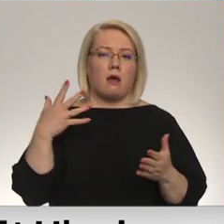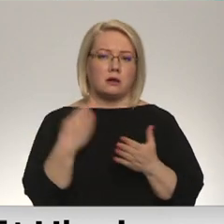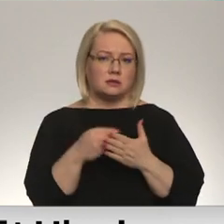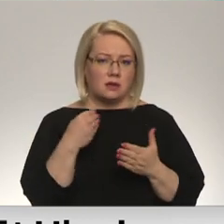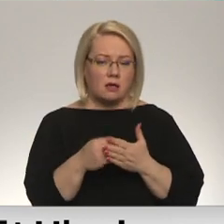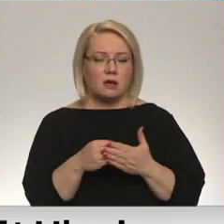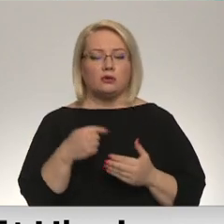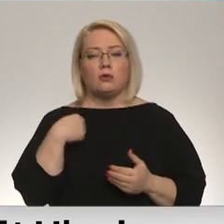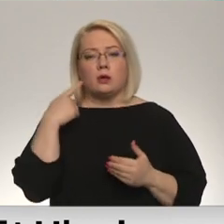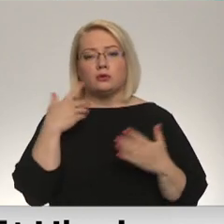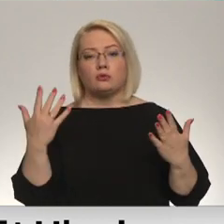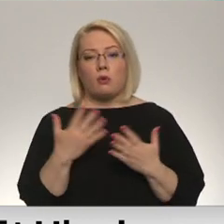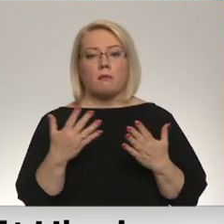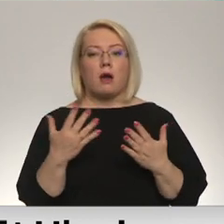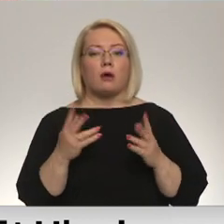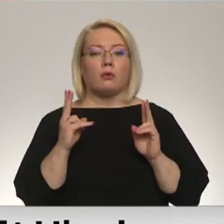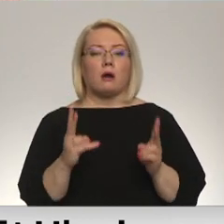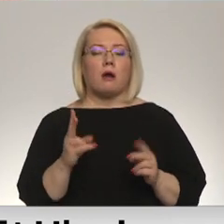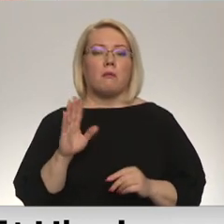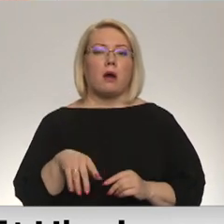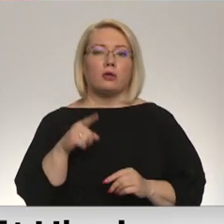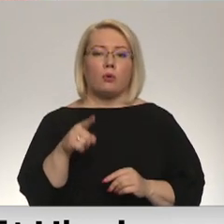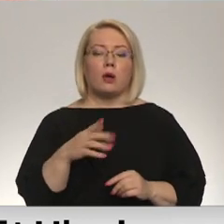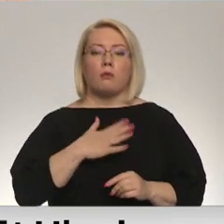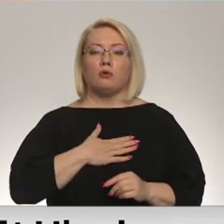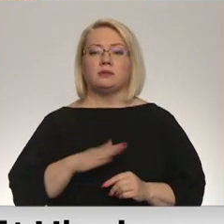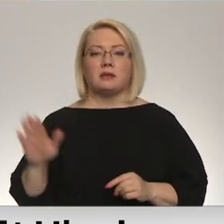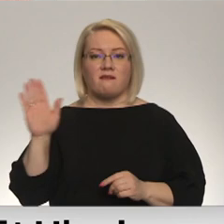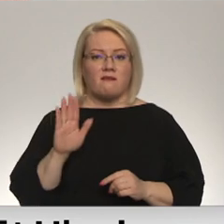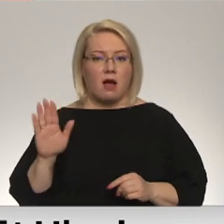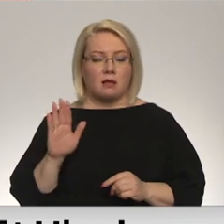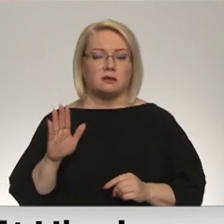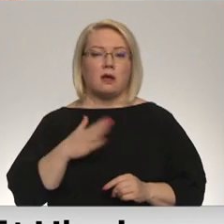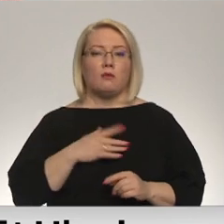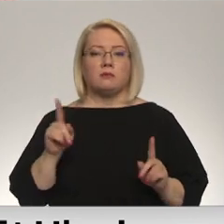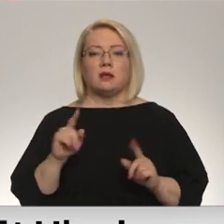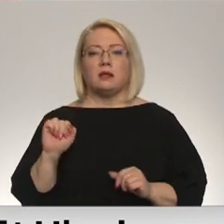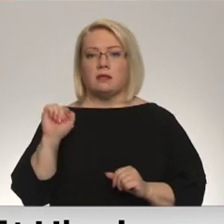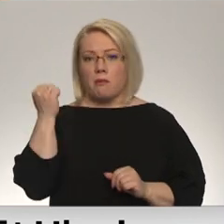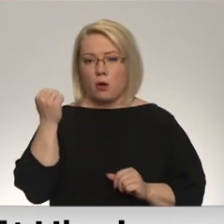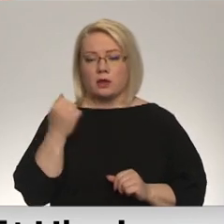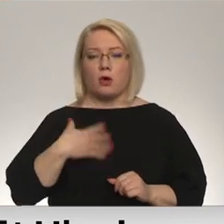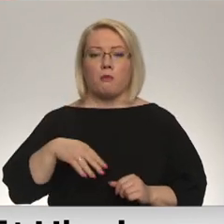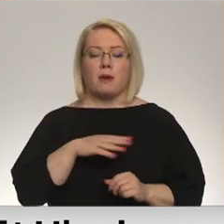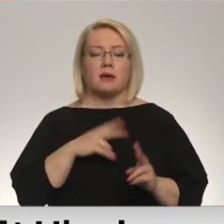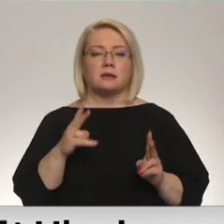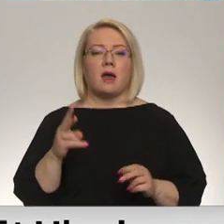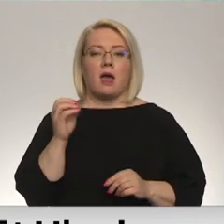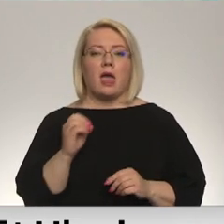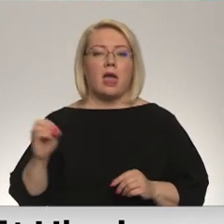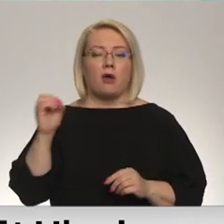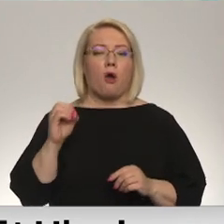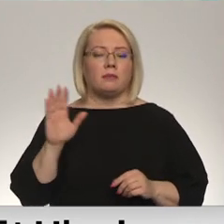Un es domāju, ka par to, ka mums ir sava valsts, ka mums ir demokrātija, ka mēs kā Eiropas valsts